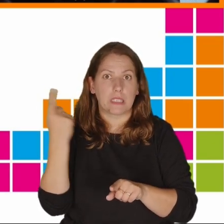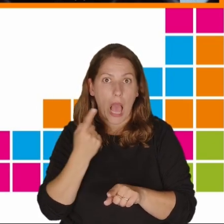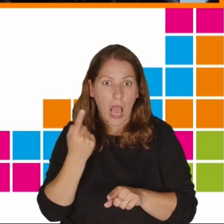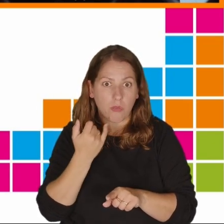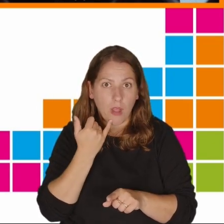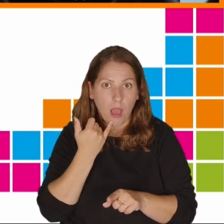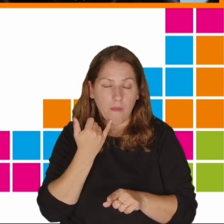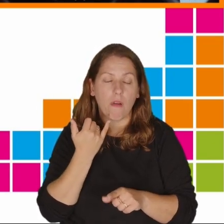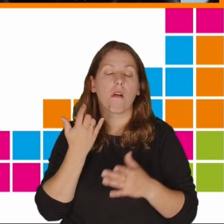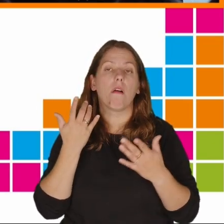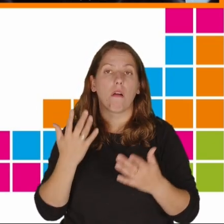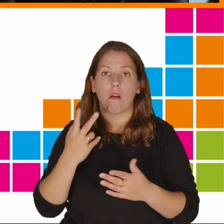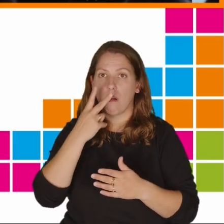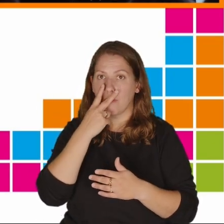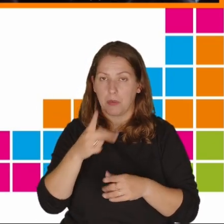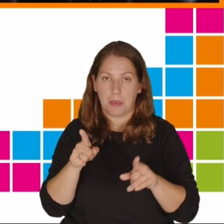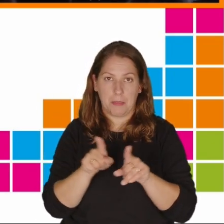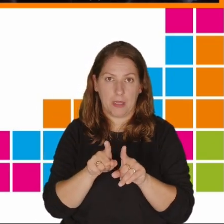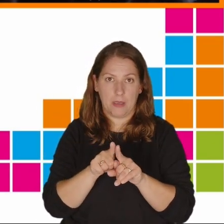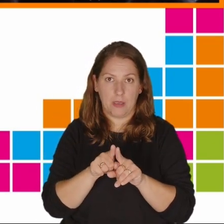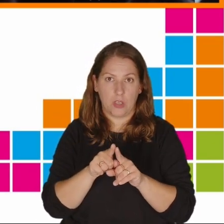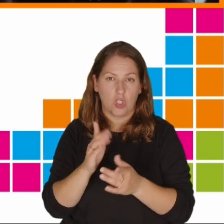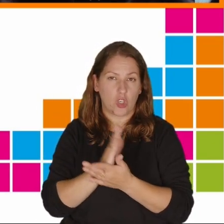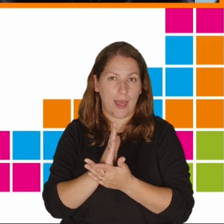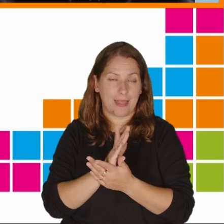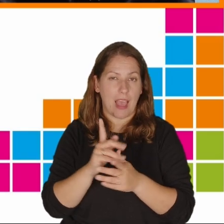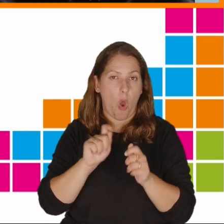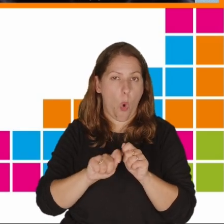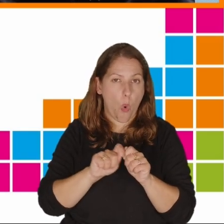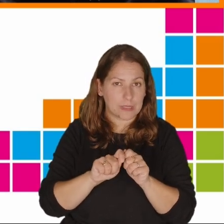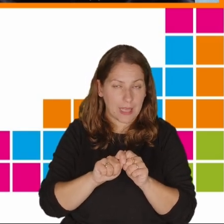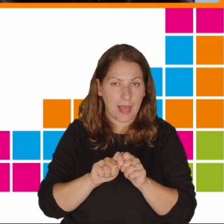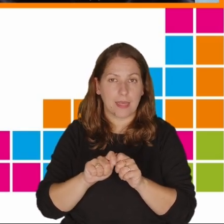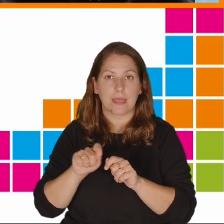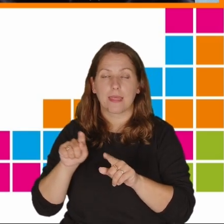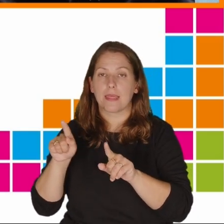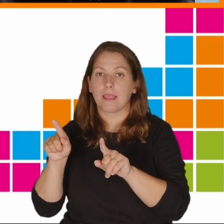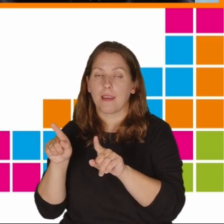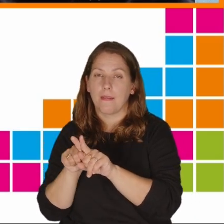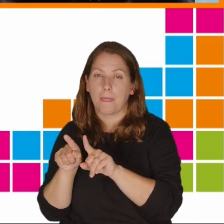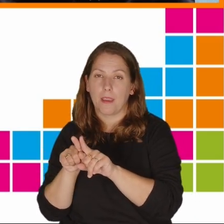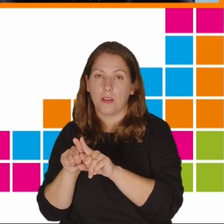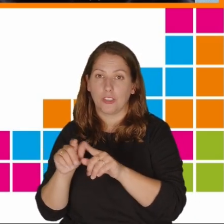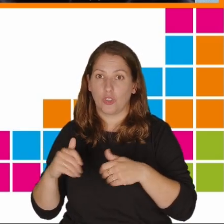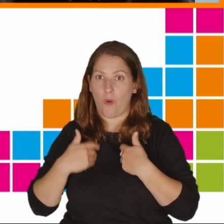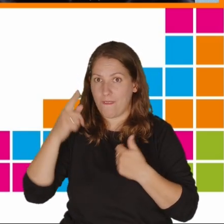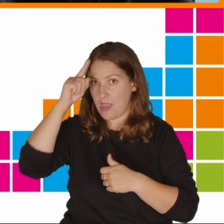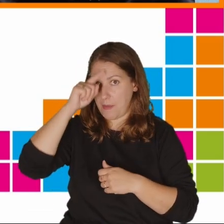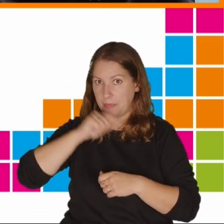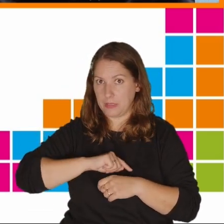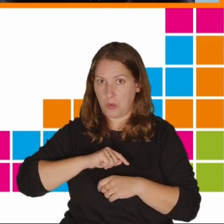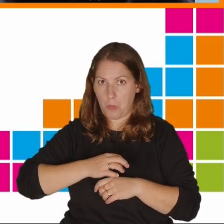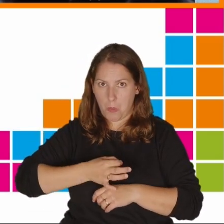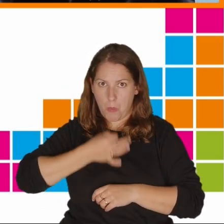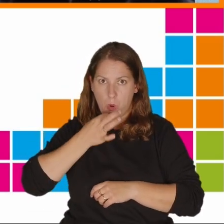smartfonów, widzimy tutaj, że zarówno średnie ocen, jak i zdrowie psychiczne